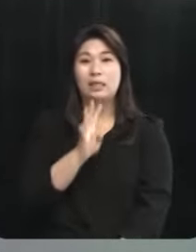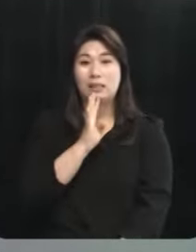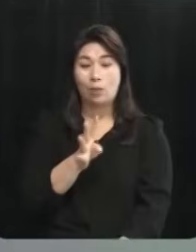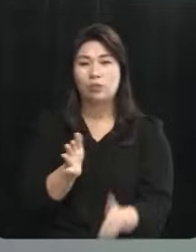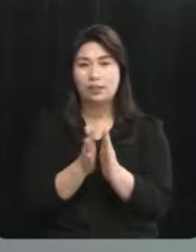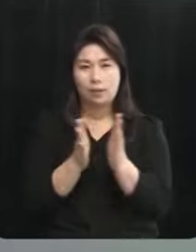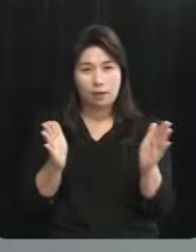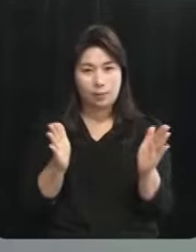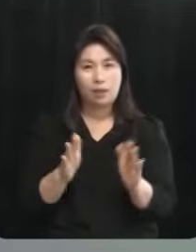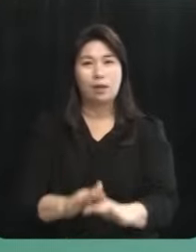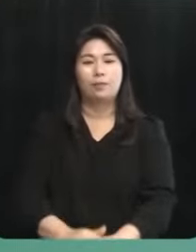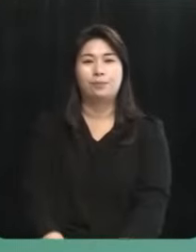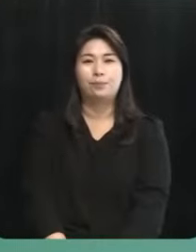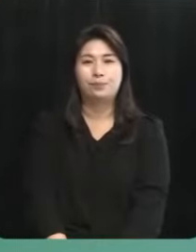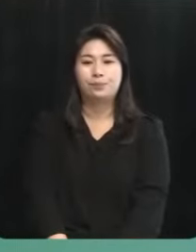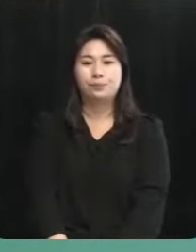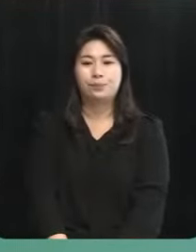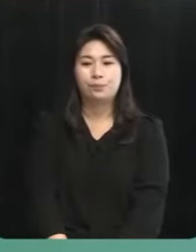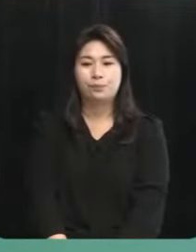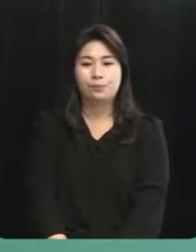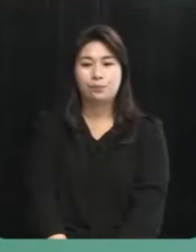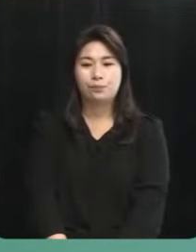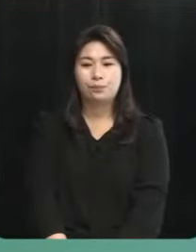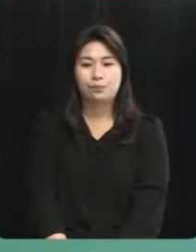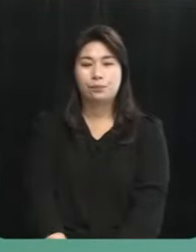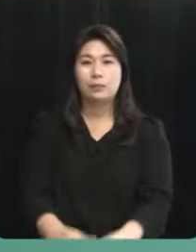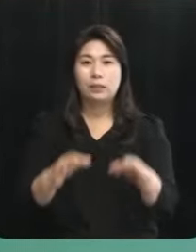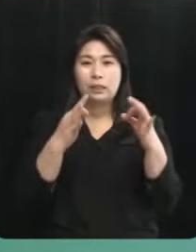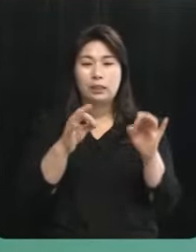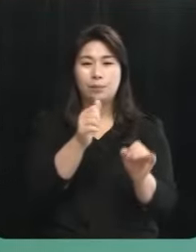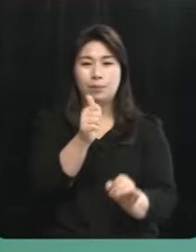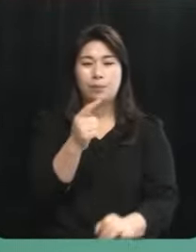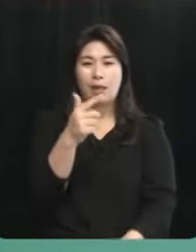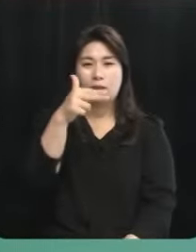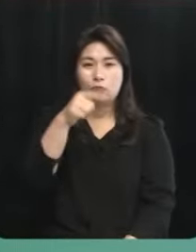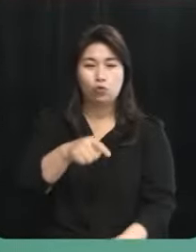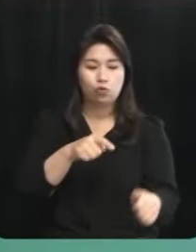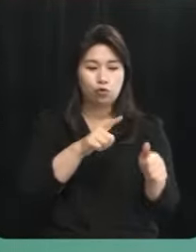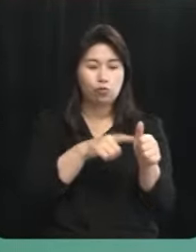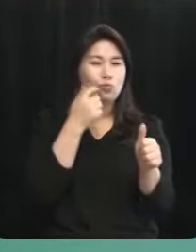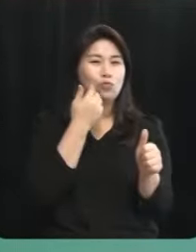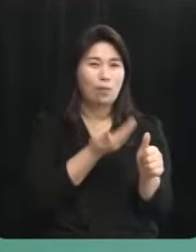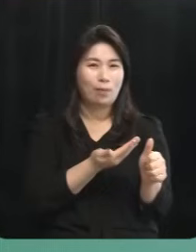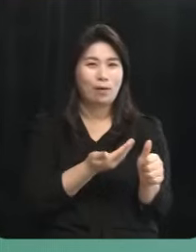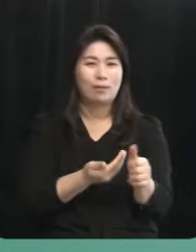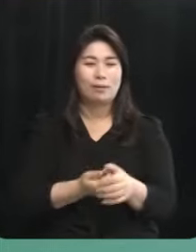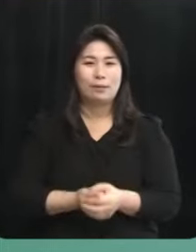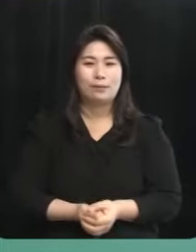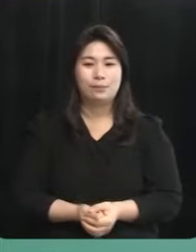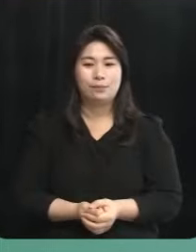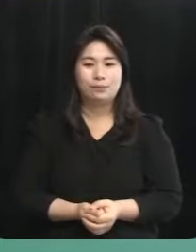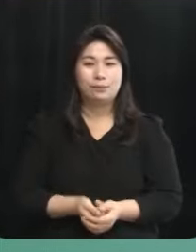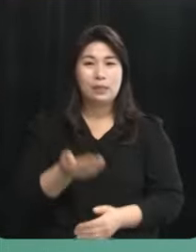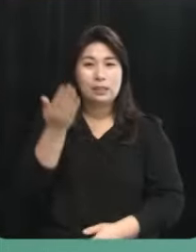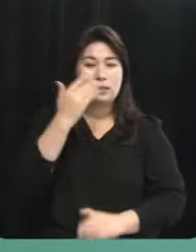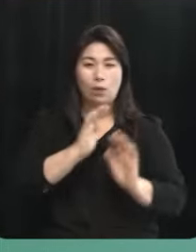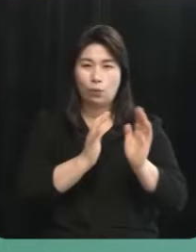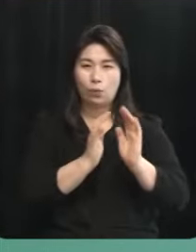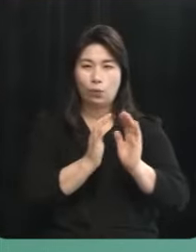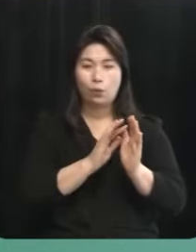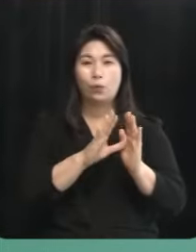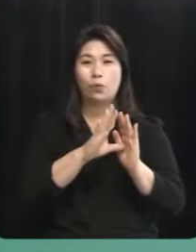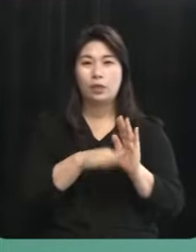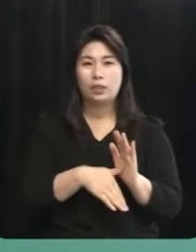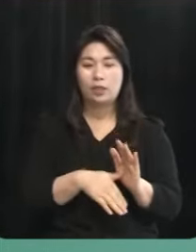시작합니다 네 우선 우리 김한규 후보님께 먼저 여쭙도록 하겠습니다 지난번 토론회 때